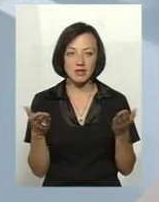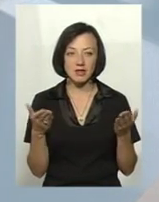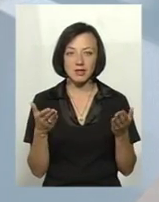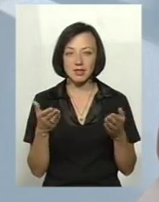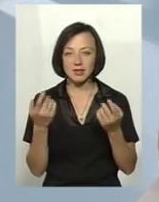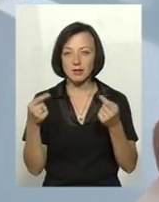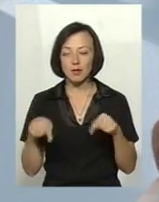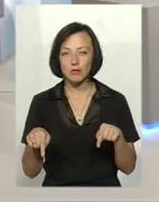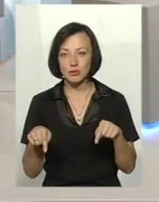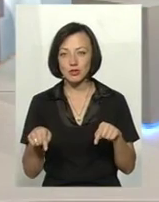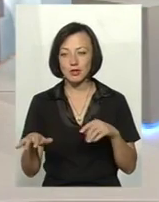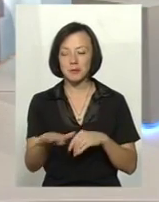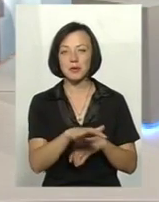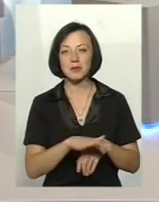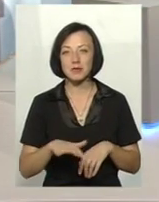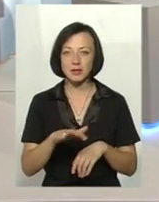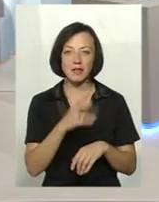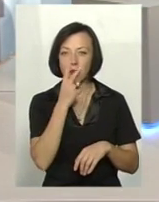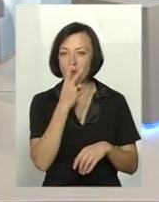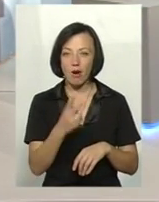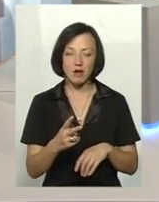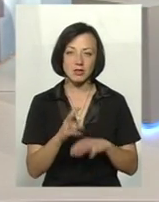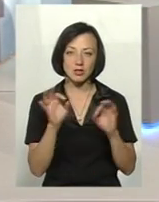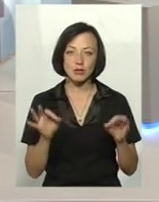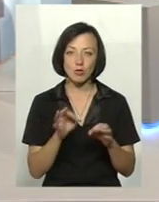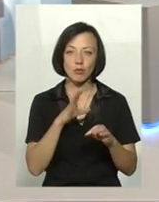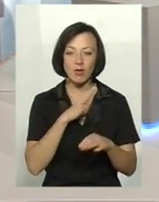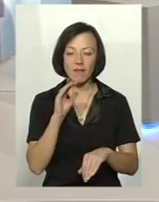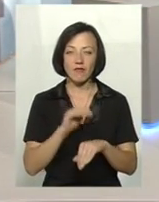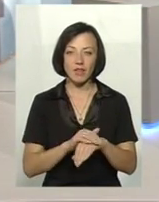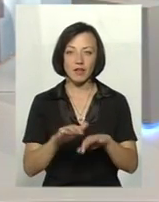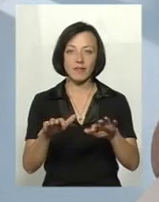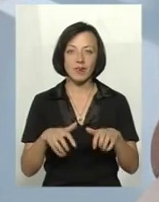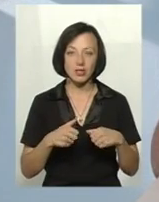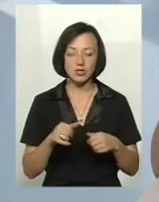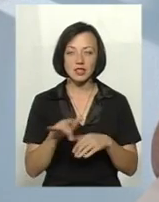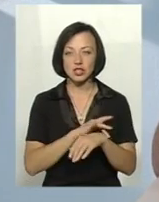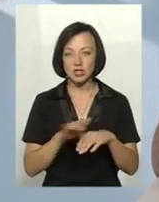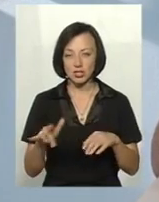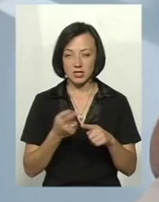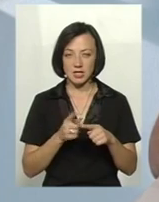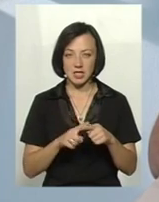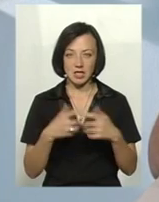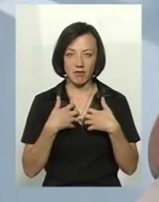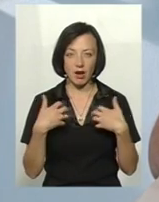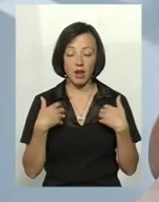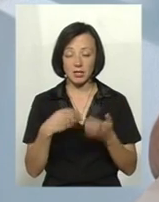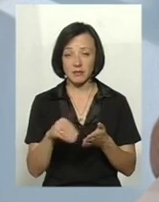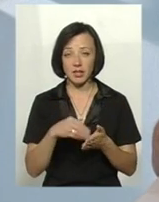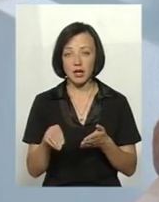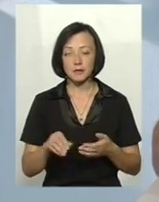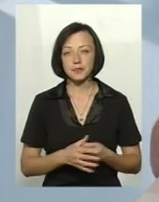запущених приміщеннях, не показували, вони були виявлені, вилучені і знищені, ці тварини. А